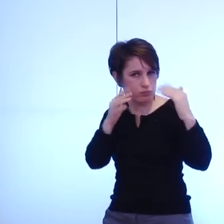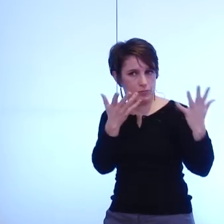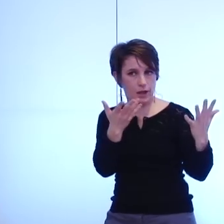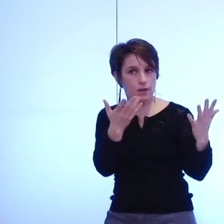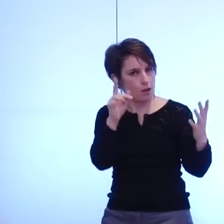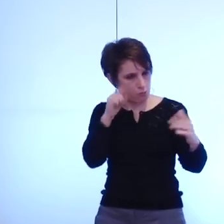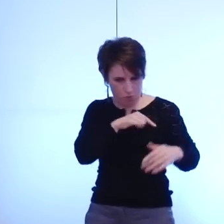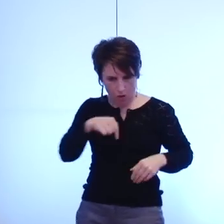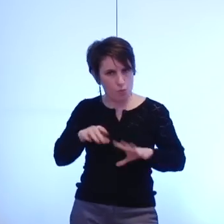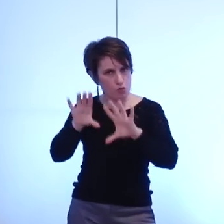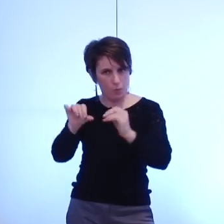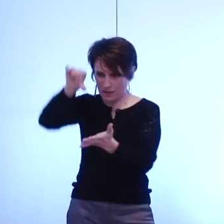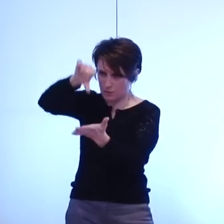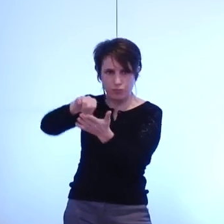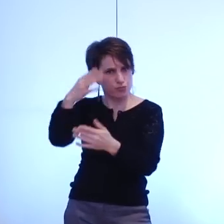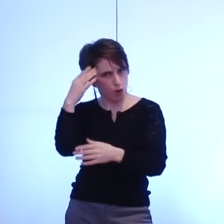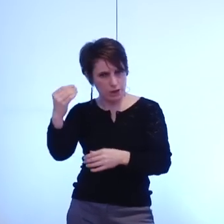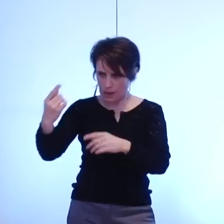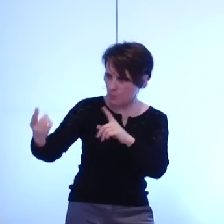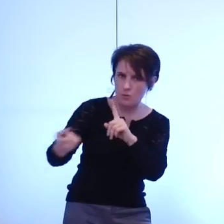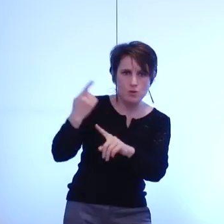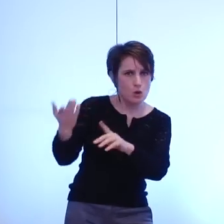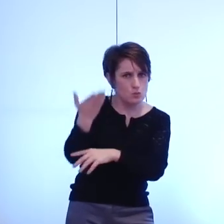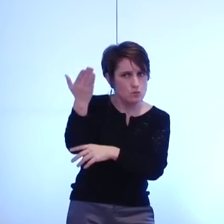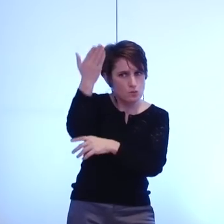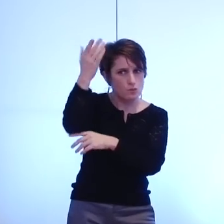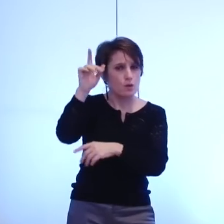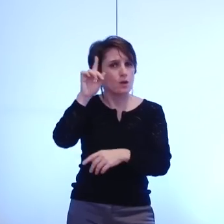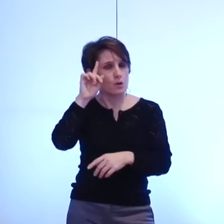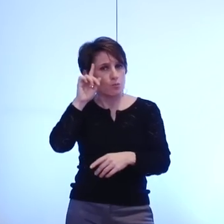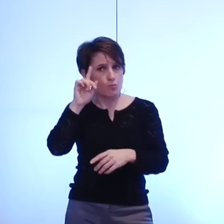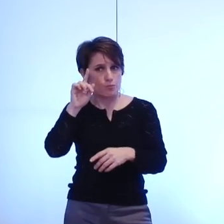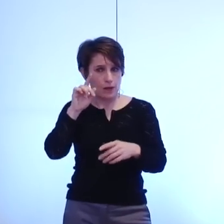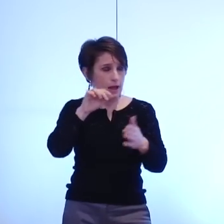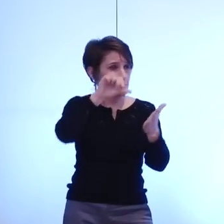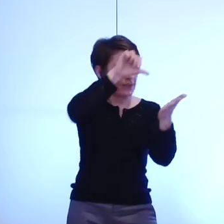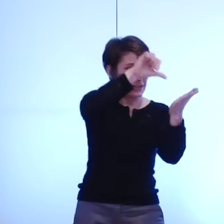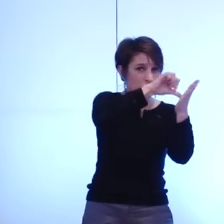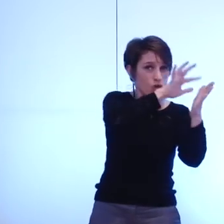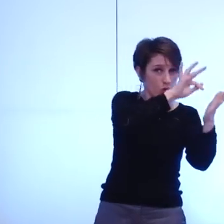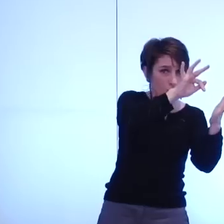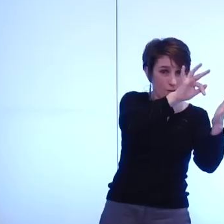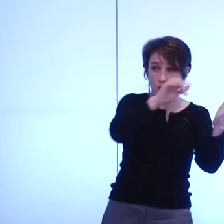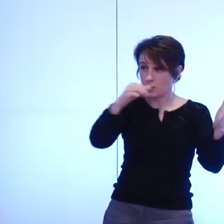là aussi un très grand atout puisqu'il fait le lien entre le centre de notre pays et la Suisse et l'Italie